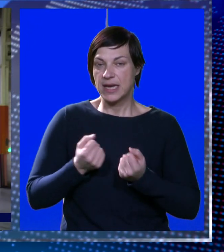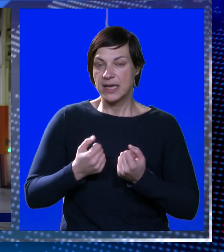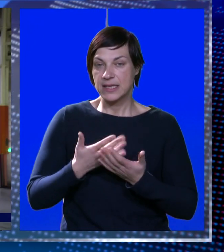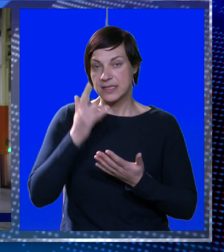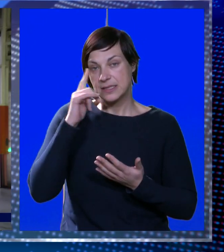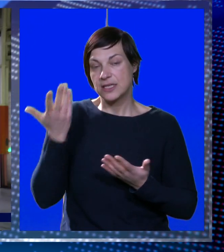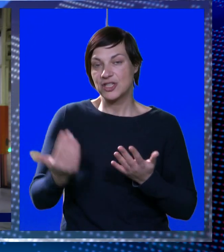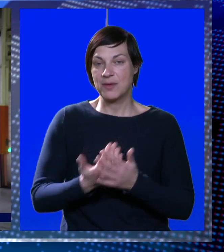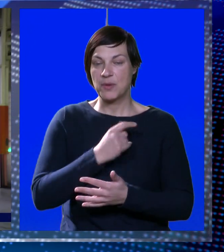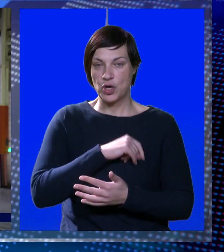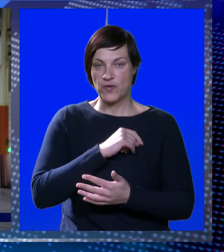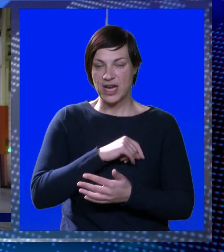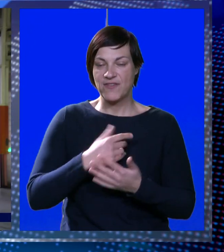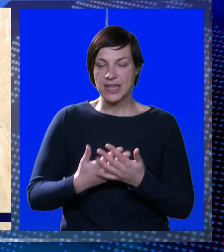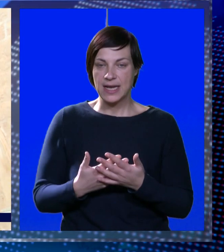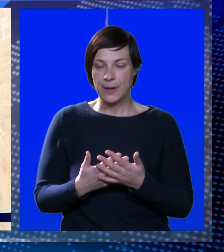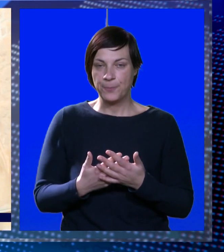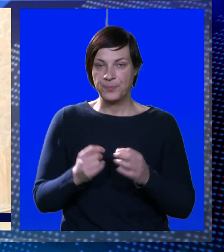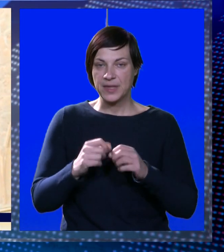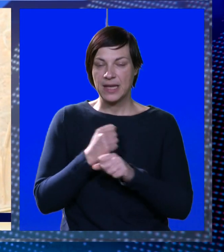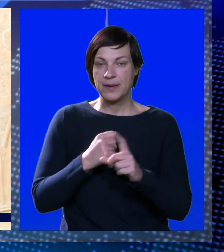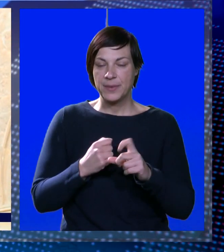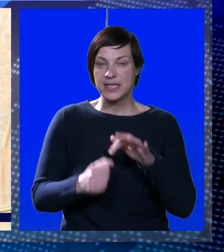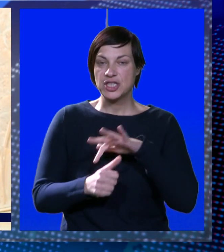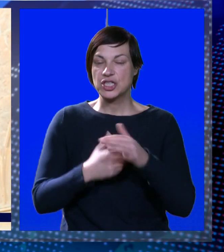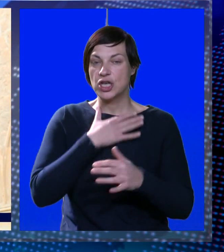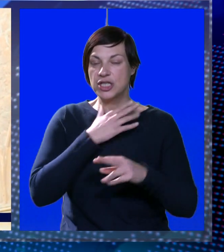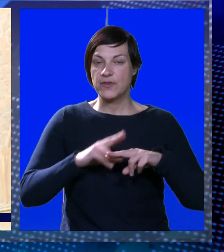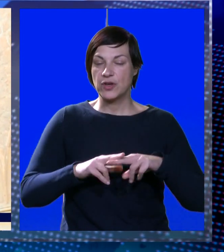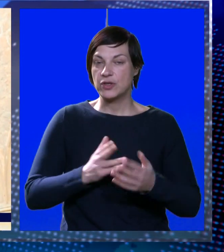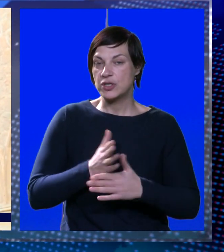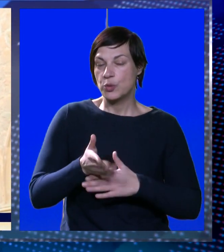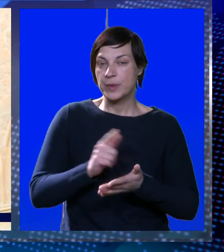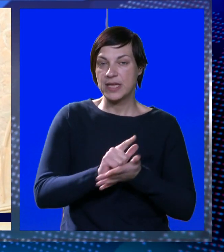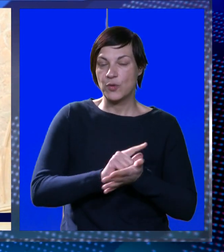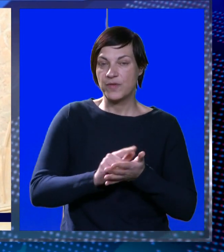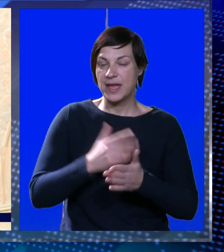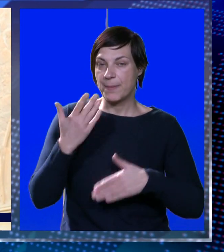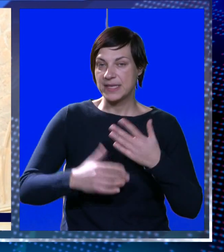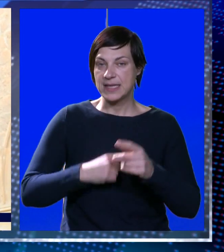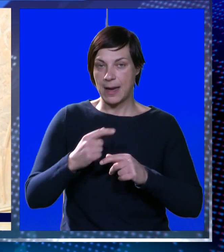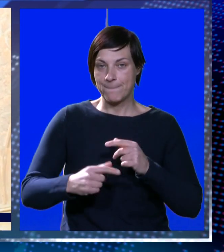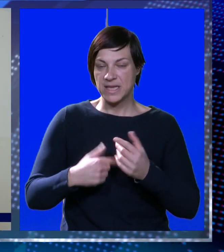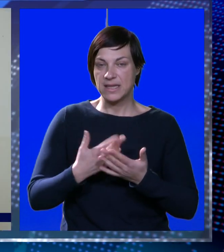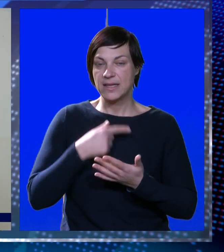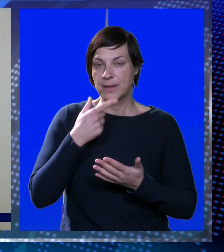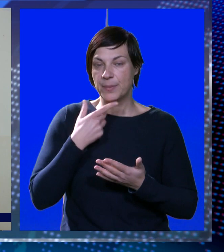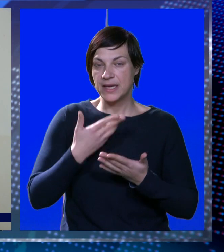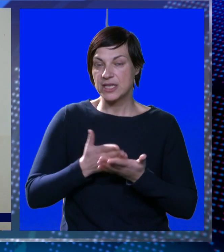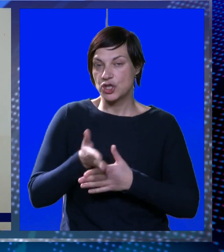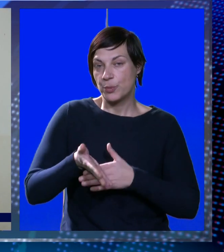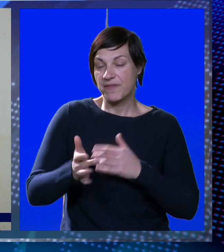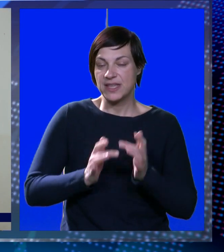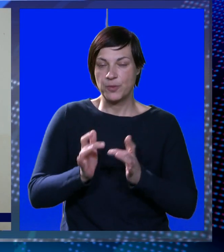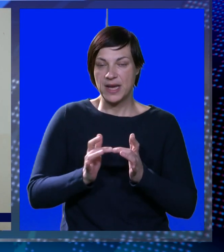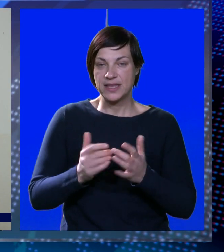reagira, to znači da imamo novog ravnatelja. Begić je s čela škole odlučio otići upravo u vrijeme isteka mandata, pa je riječ o